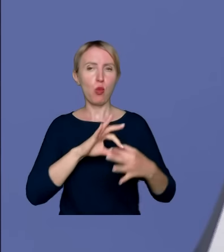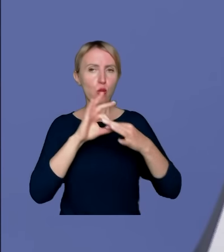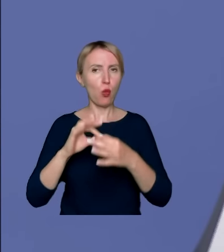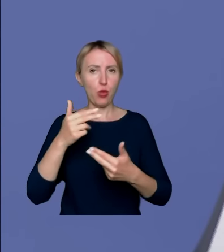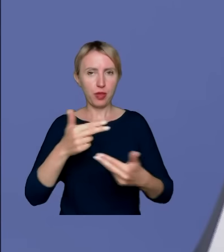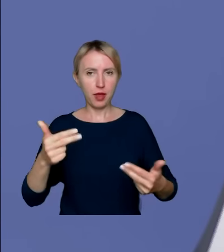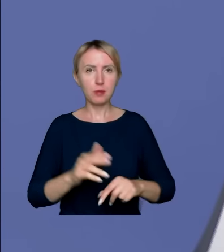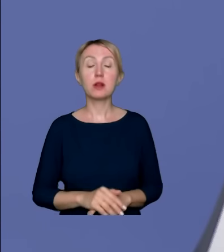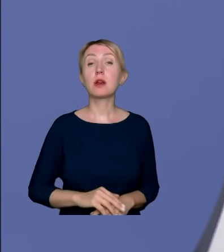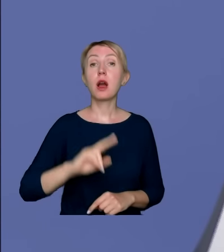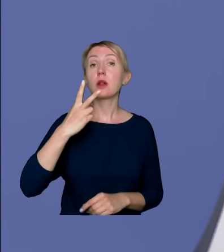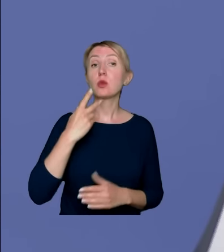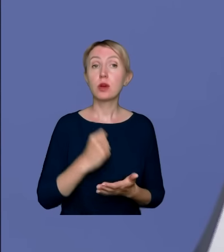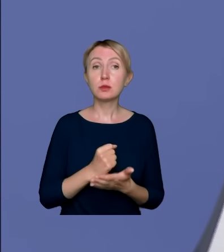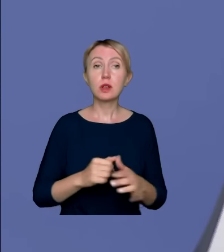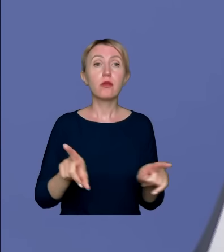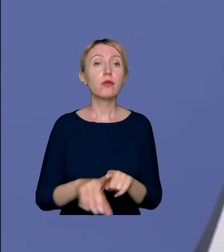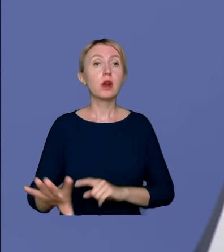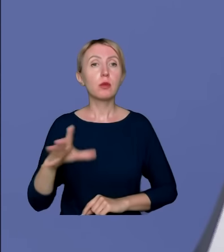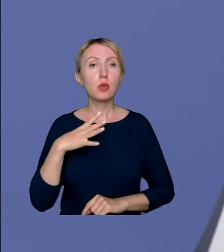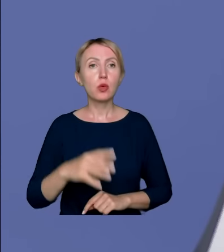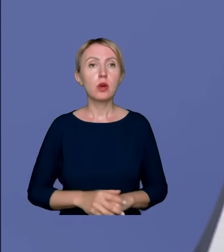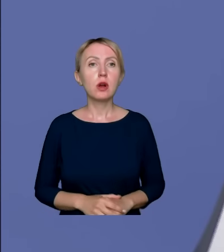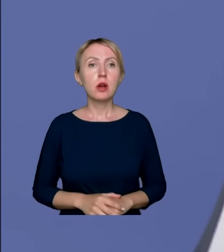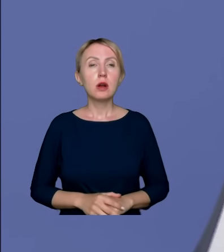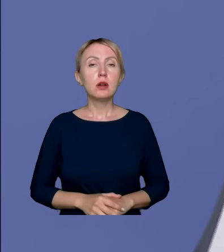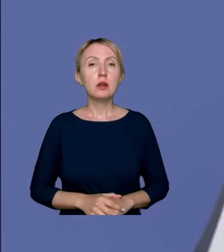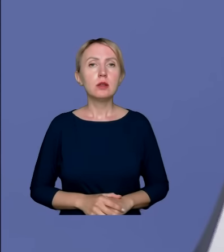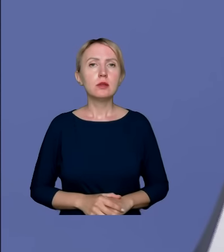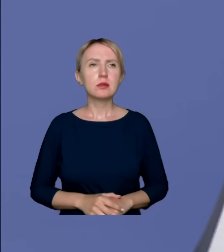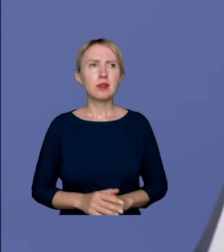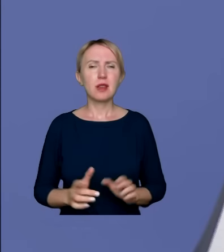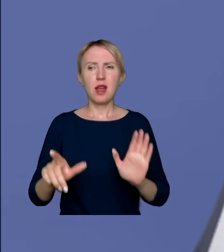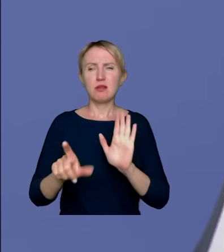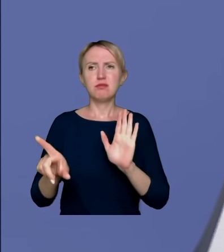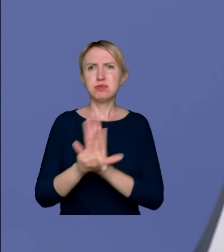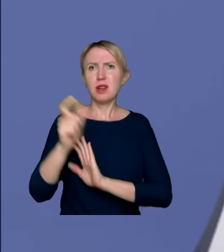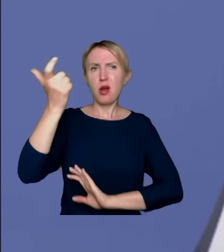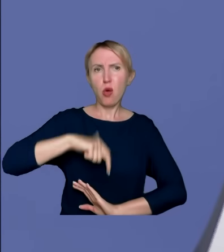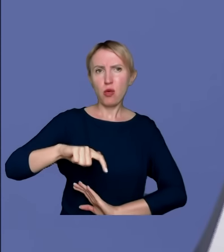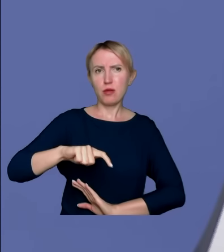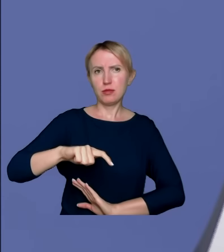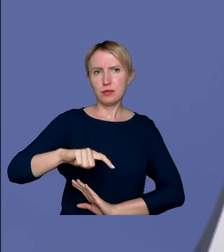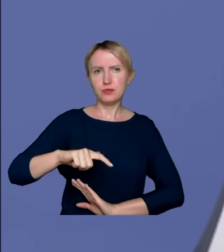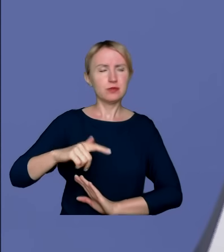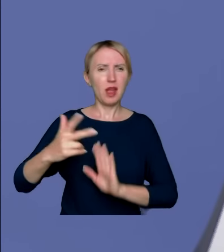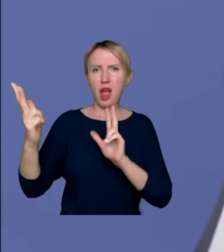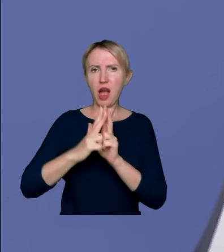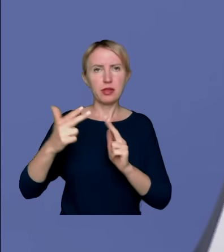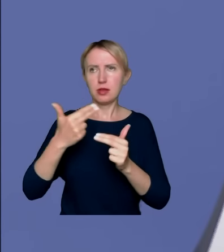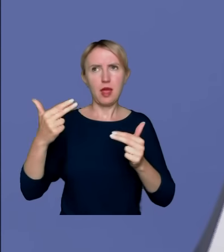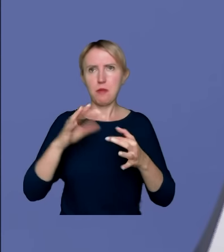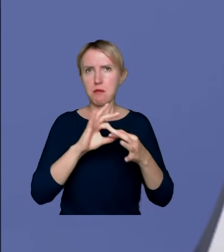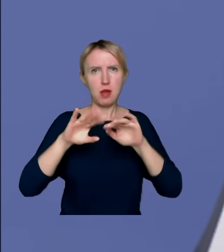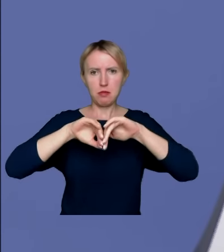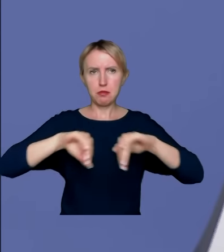Jeszcze jedna rzecz tam była. No po prostu takie personalne ataki zupełnie niezwiązane z tematem. To jest jakby